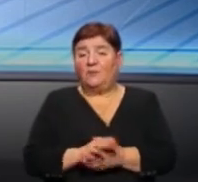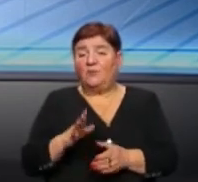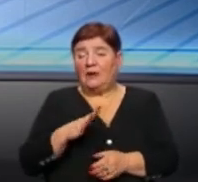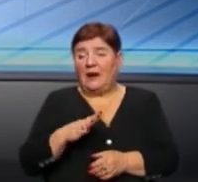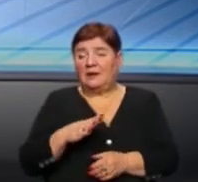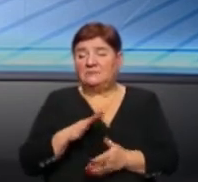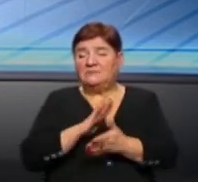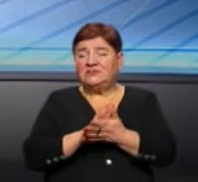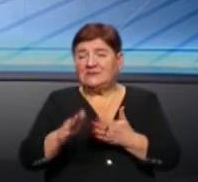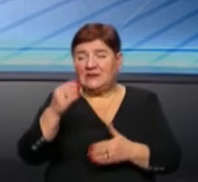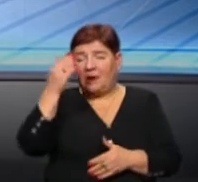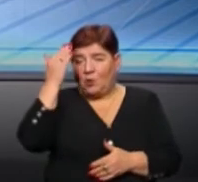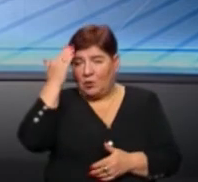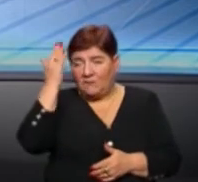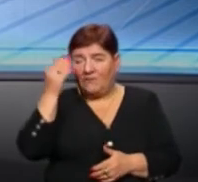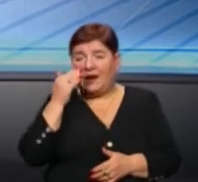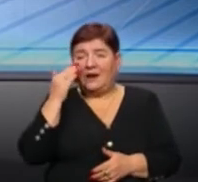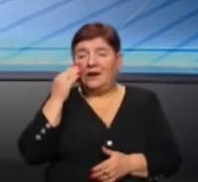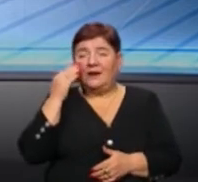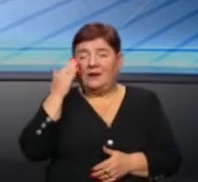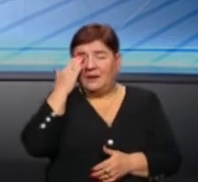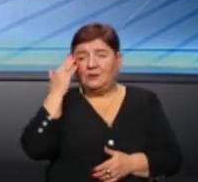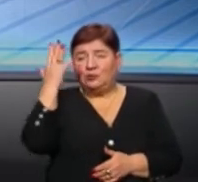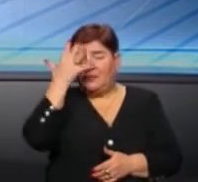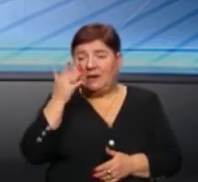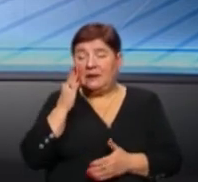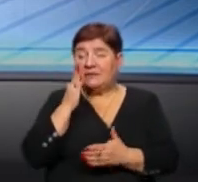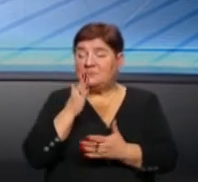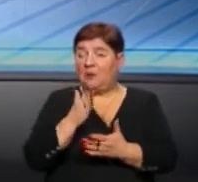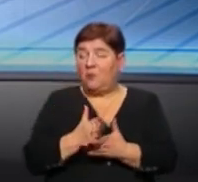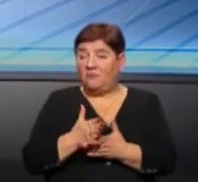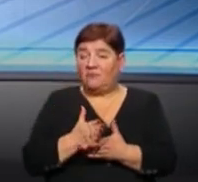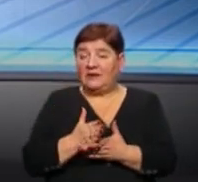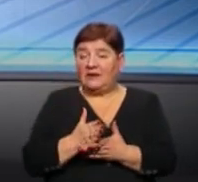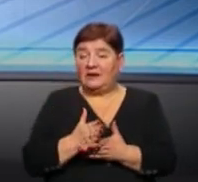голову, свіжі думки, і не спрямовували